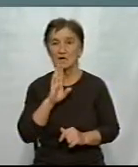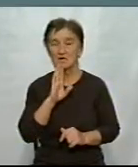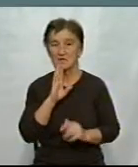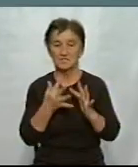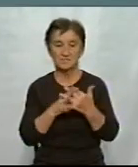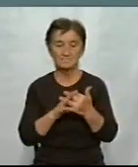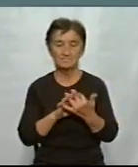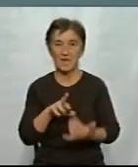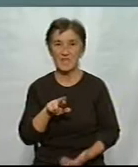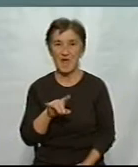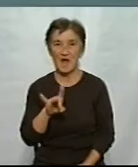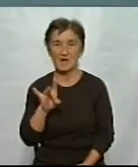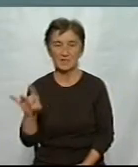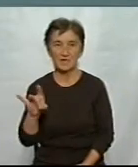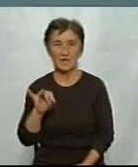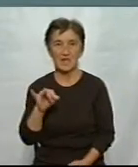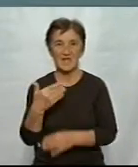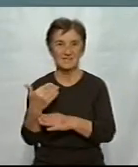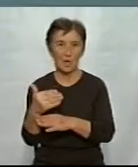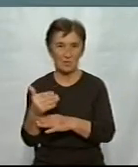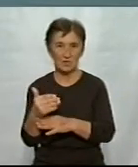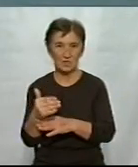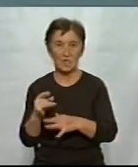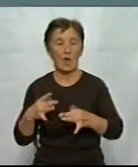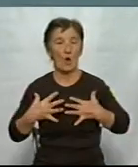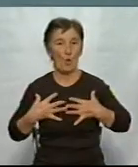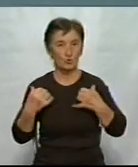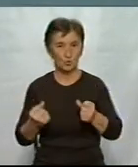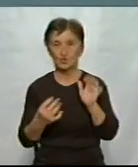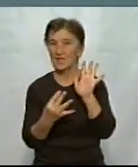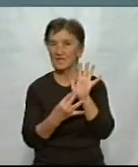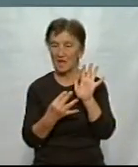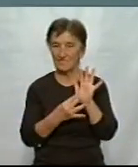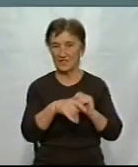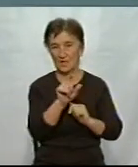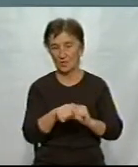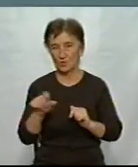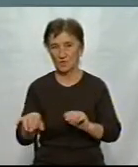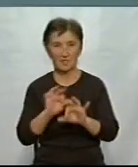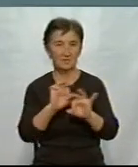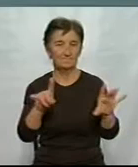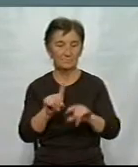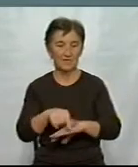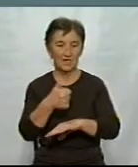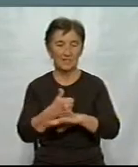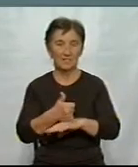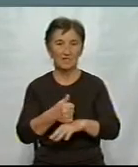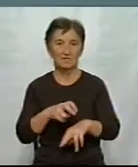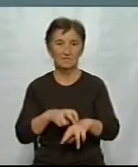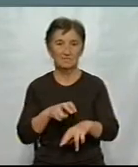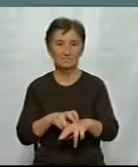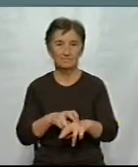Червоний Яр Кропивницького району і житель Знав'янки. Одужали дев'ятеро людей, розповіла головна санітарна лікарка області Надія Оперчук.